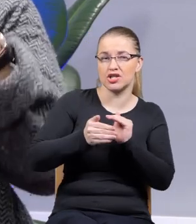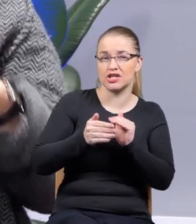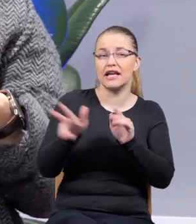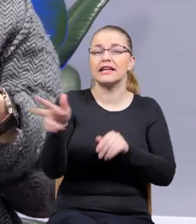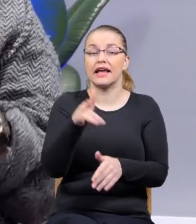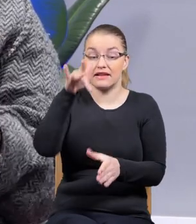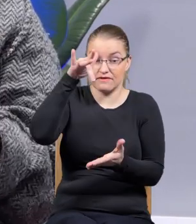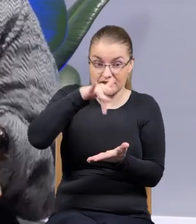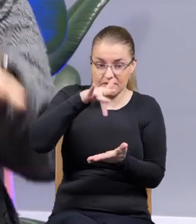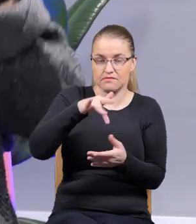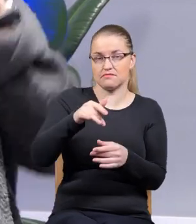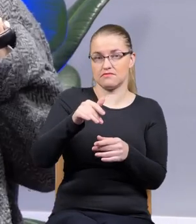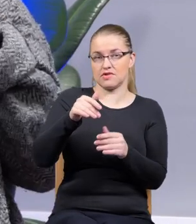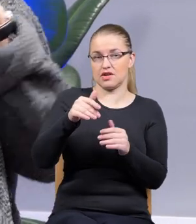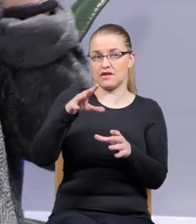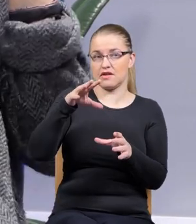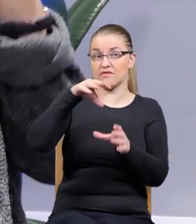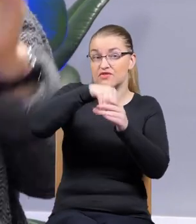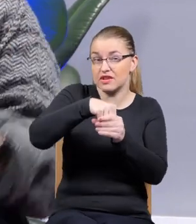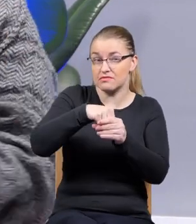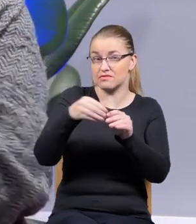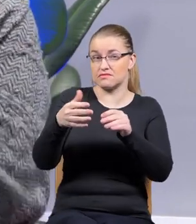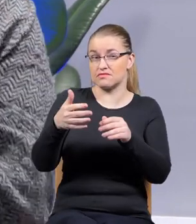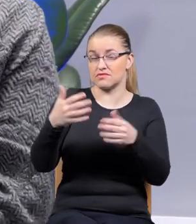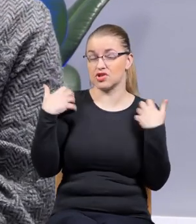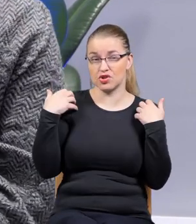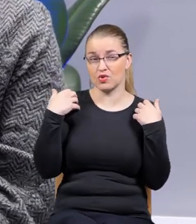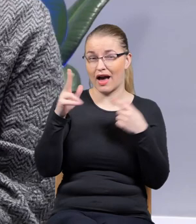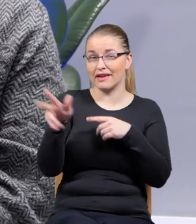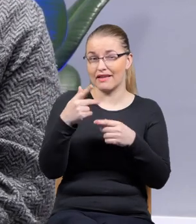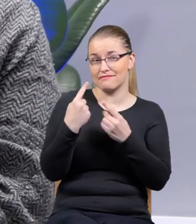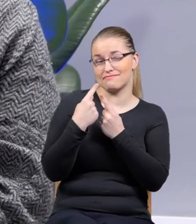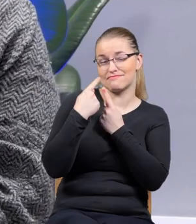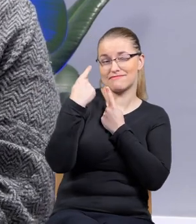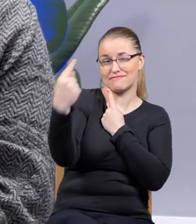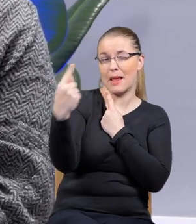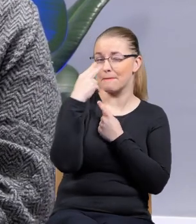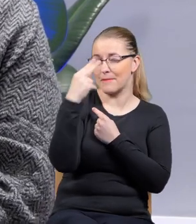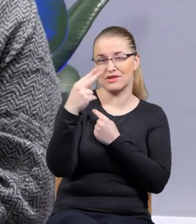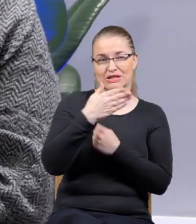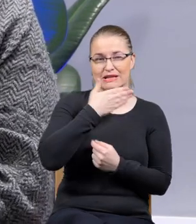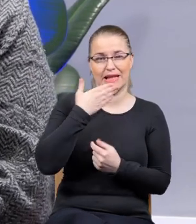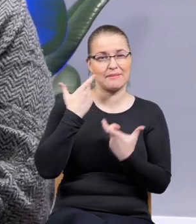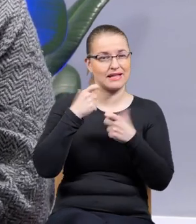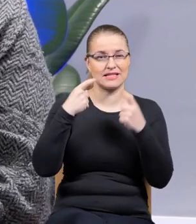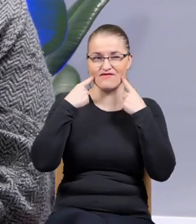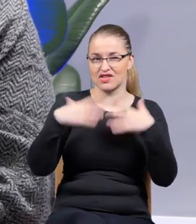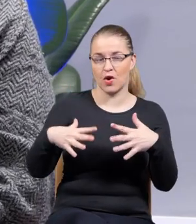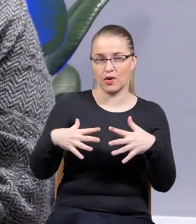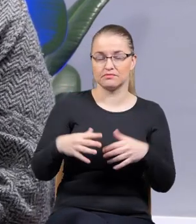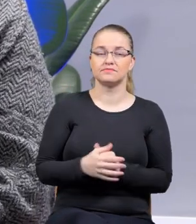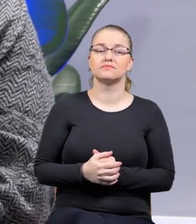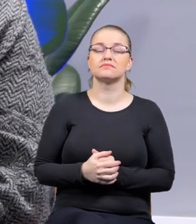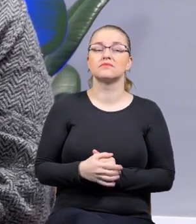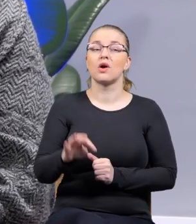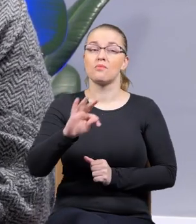w życiu. Ale kiedy już wyjdziemy i patrzymy na to z daleka, to naprawdę to nie jest nic wesołego. Ja z moją pamięcią mam